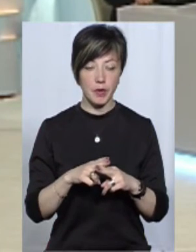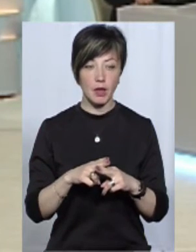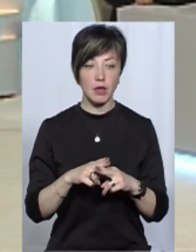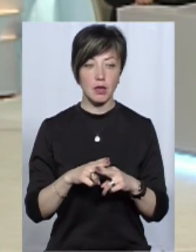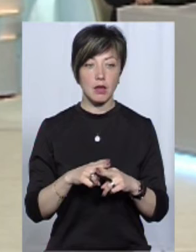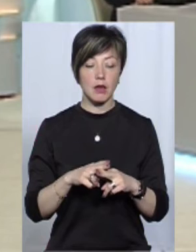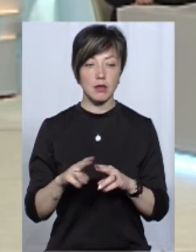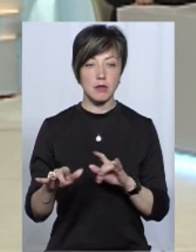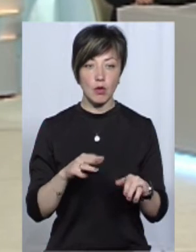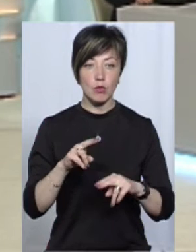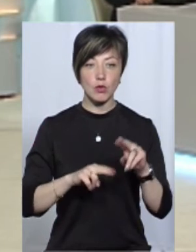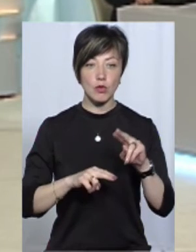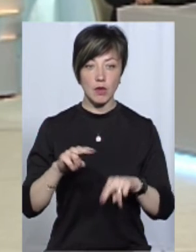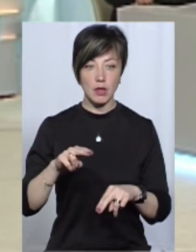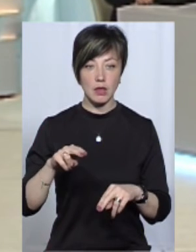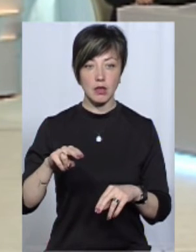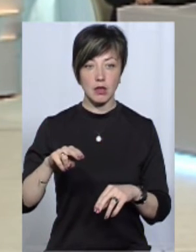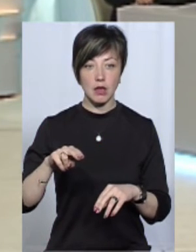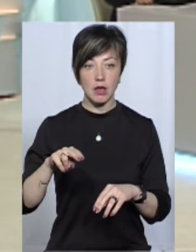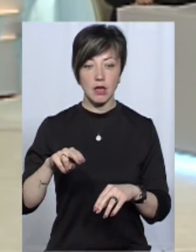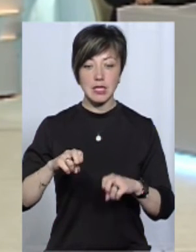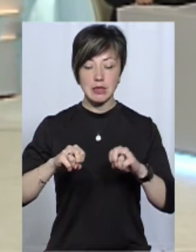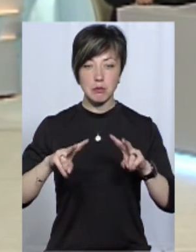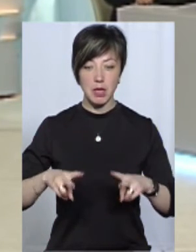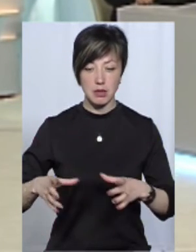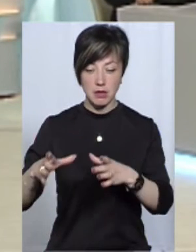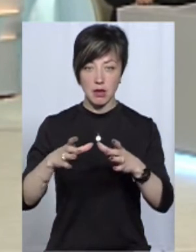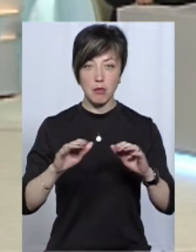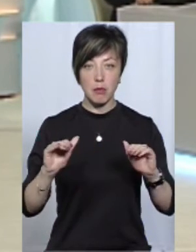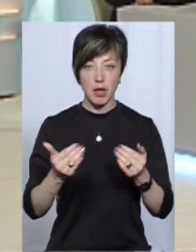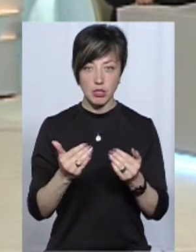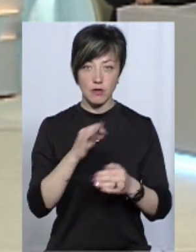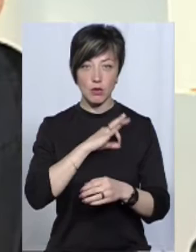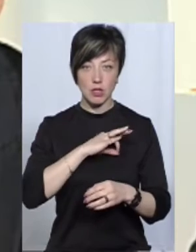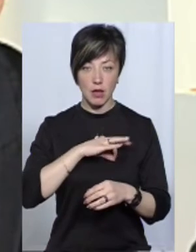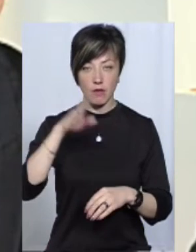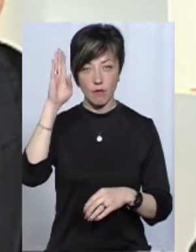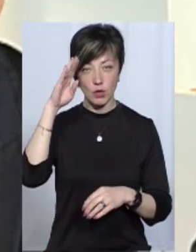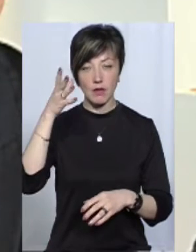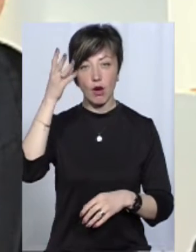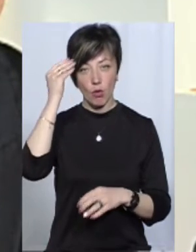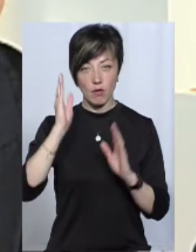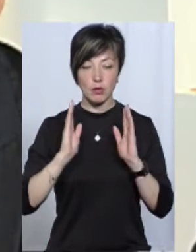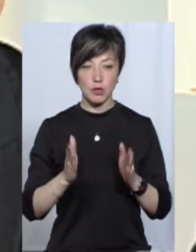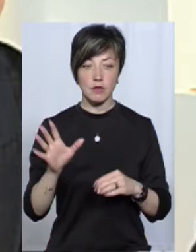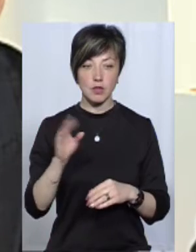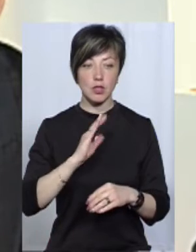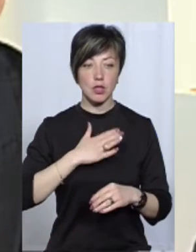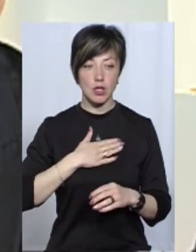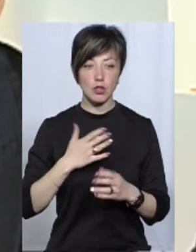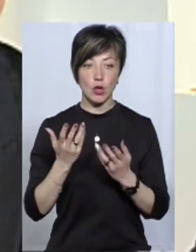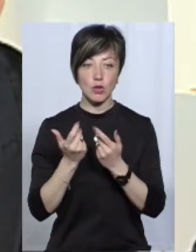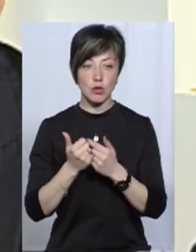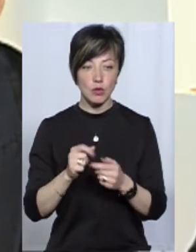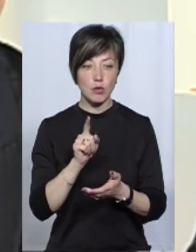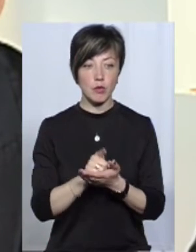засоб і ми будемо будувати градірні. Там набагато менше використання води. Тому це буде враховано і всі наші будуть